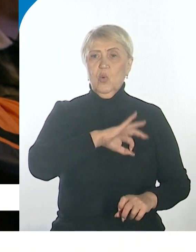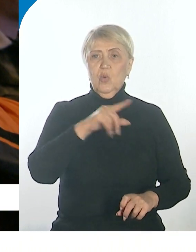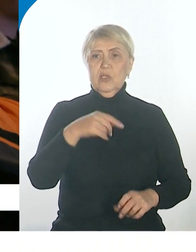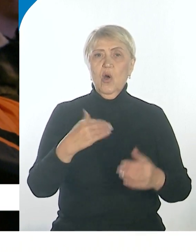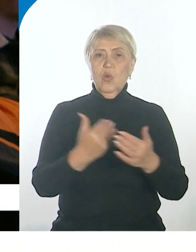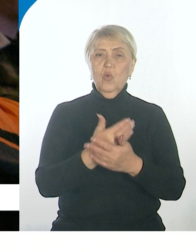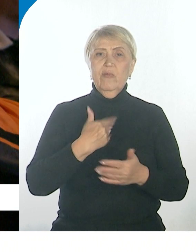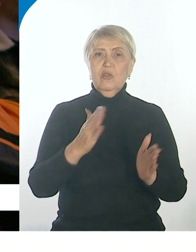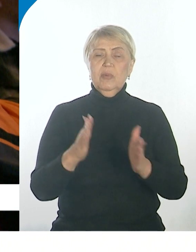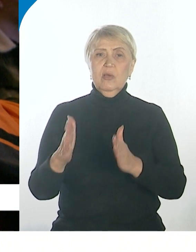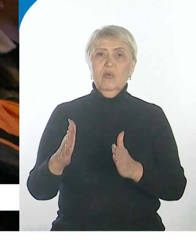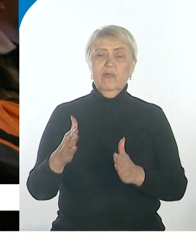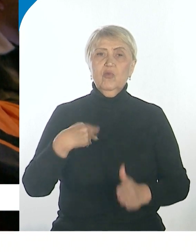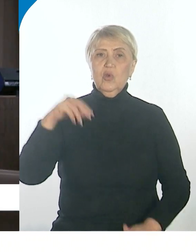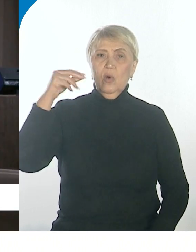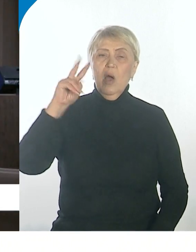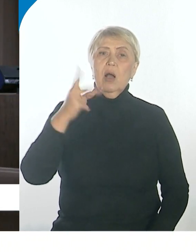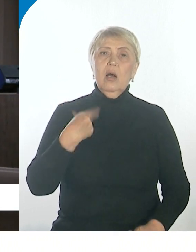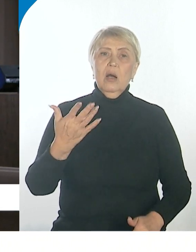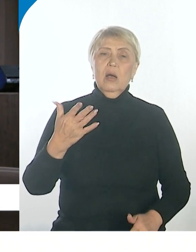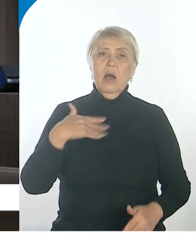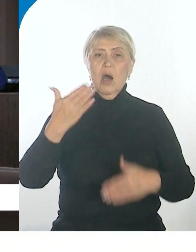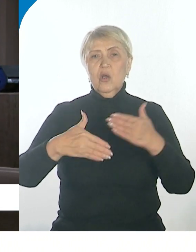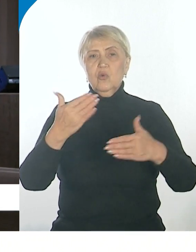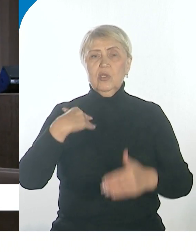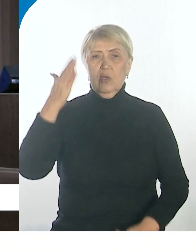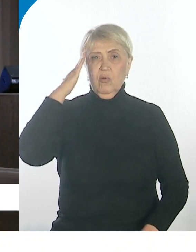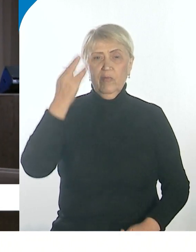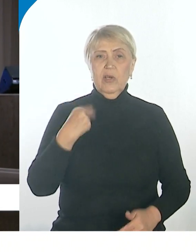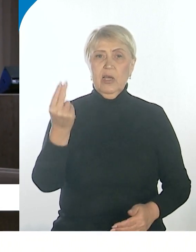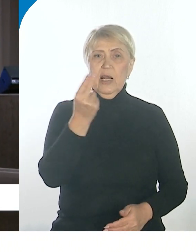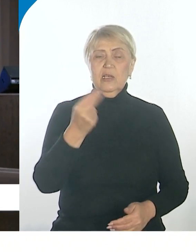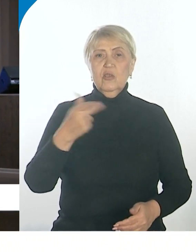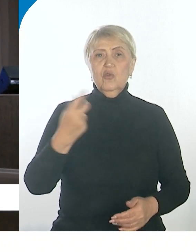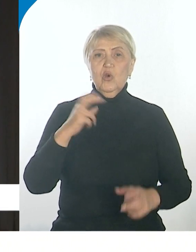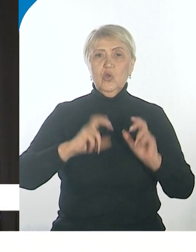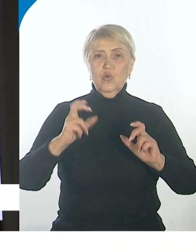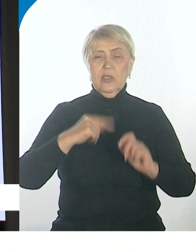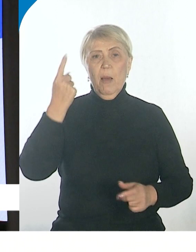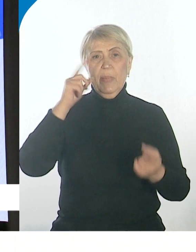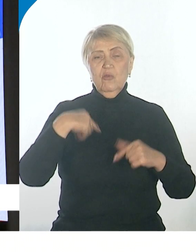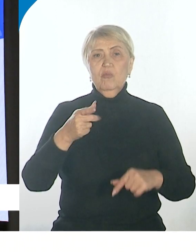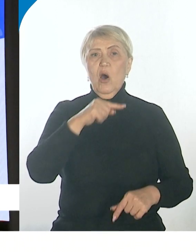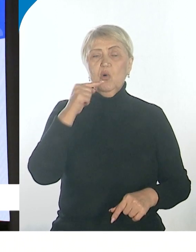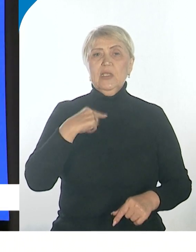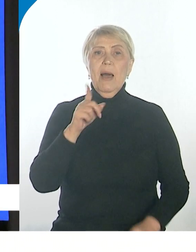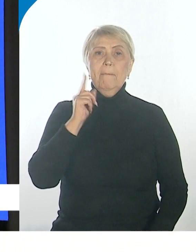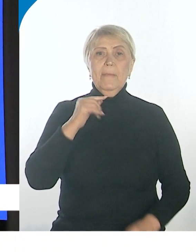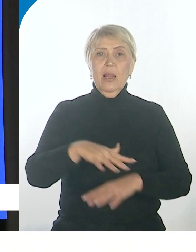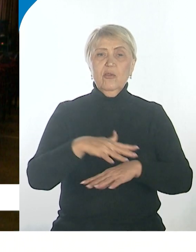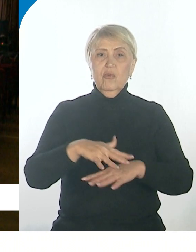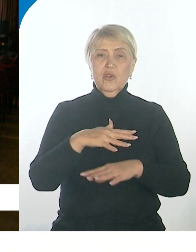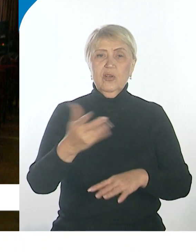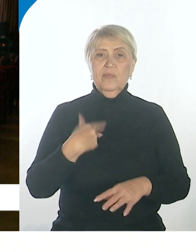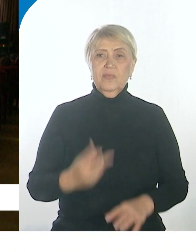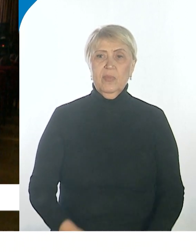обстановка, пары, как разгрузить голову и раскрасить студенчество придумала Росмолодежь. Познакомила новобранцев железки